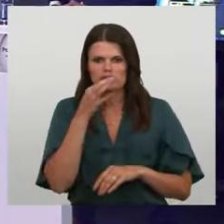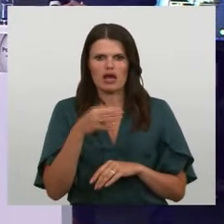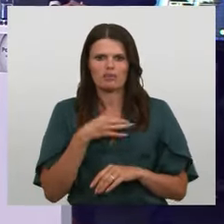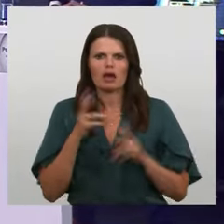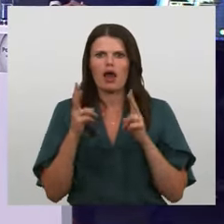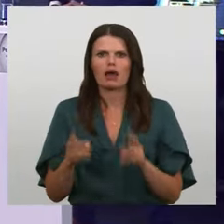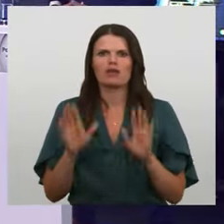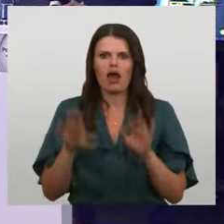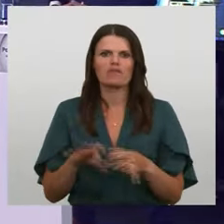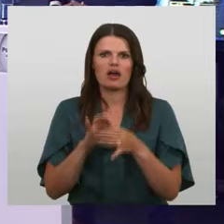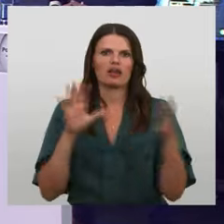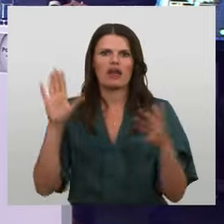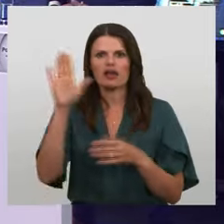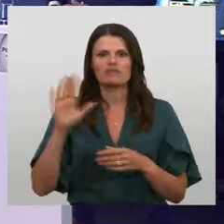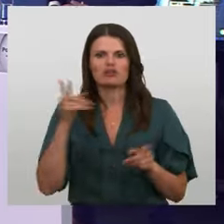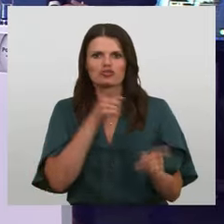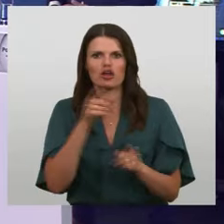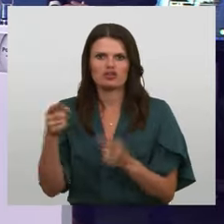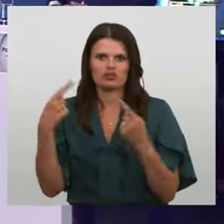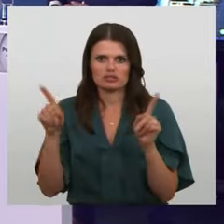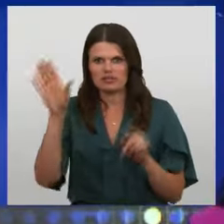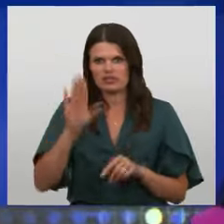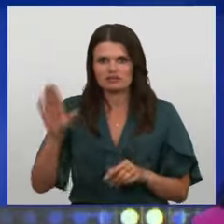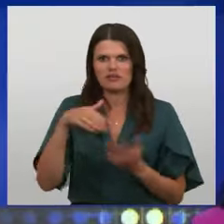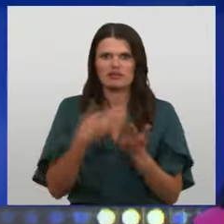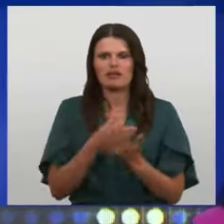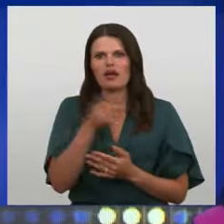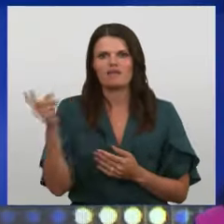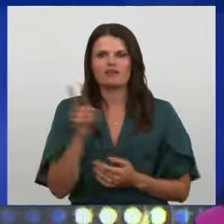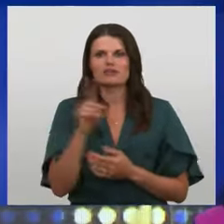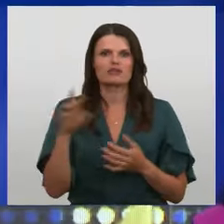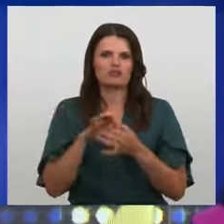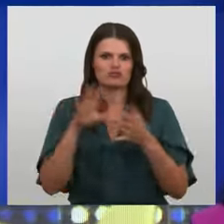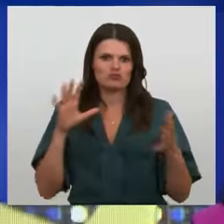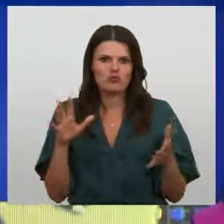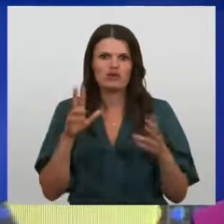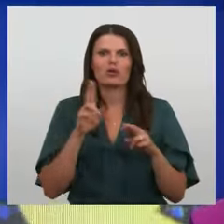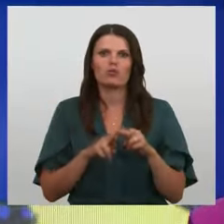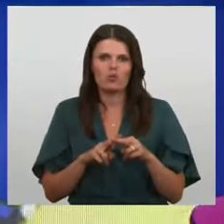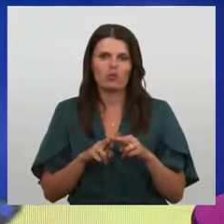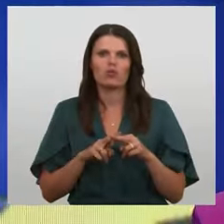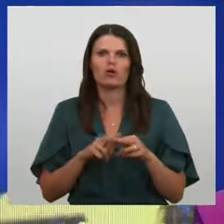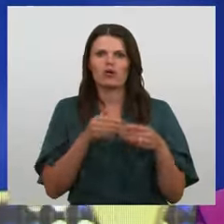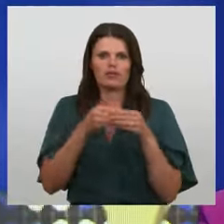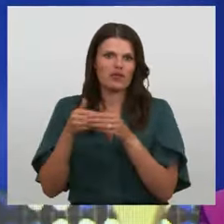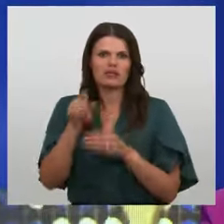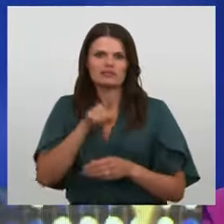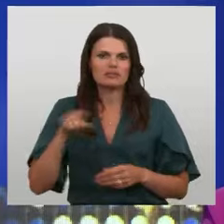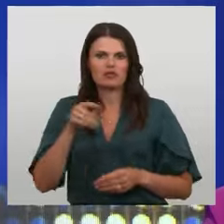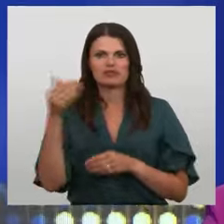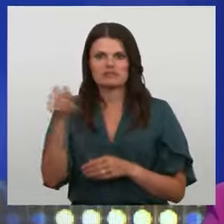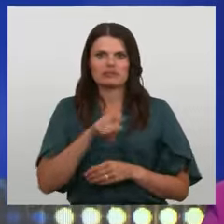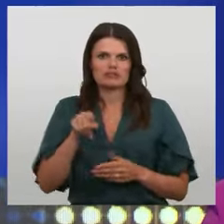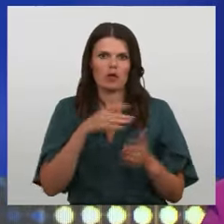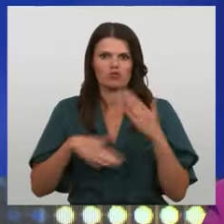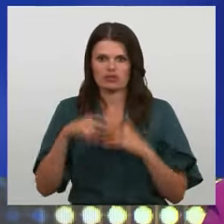kā var suverena valsts šantažēt citus valstis, ja viņi ir suvereni un faktiski nes tautas, viņu tautas